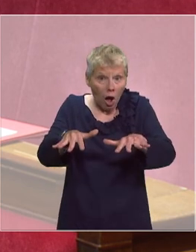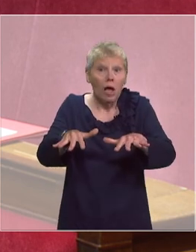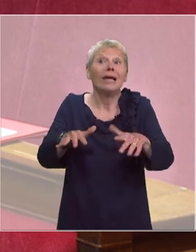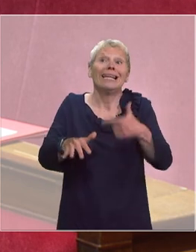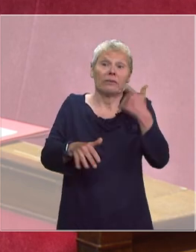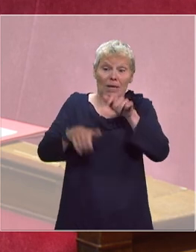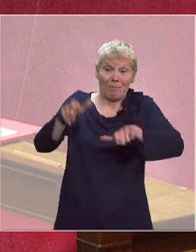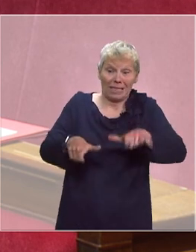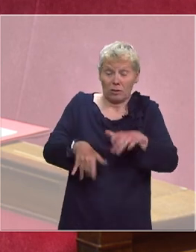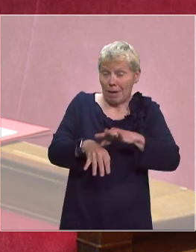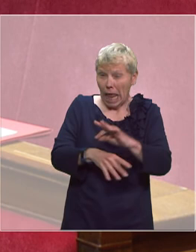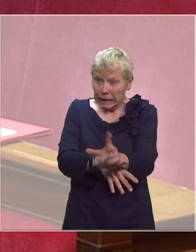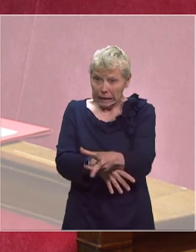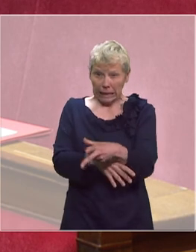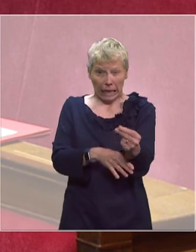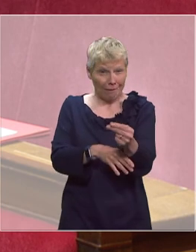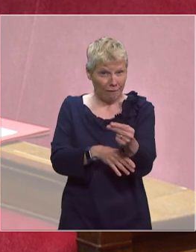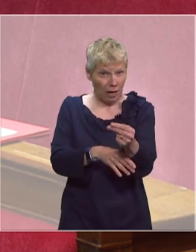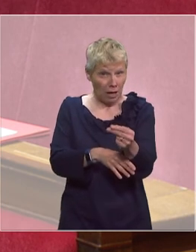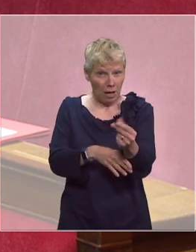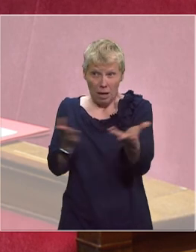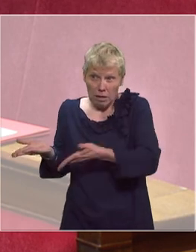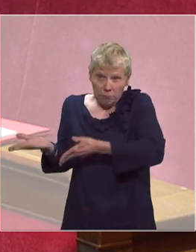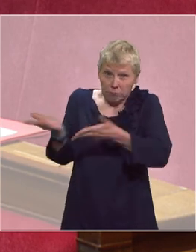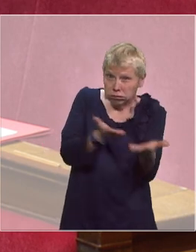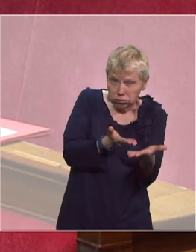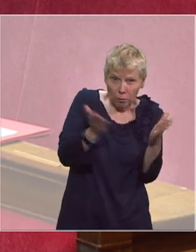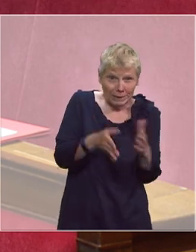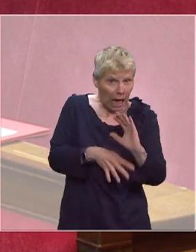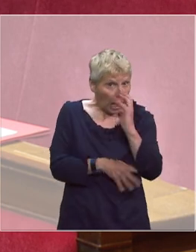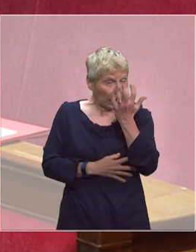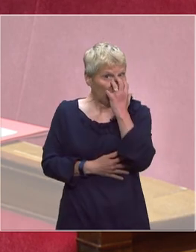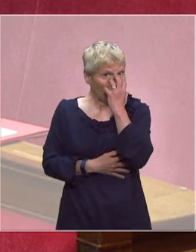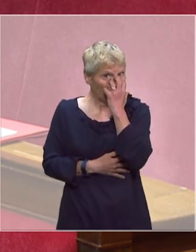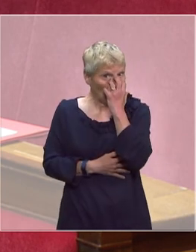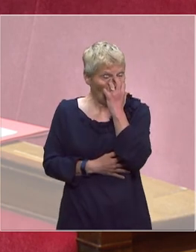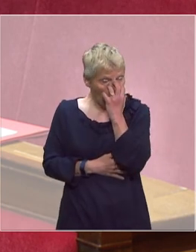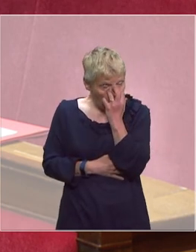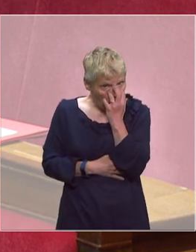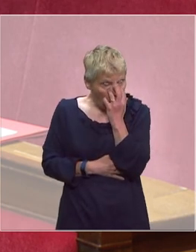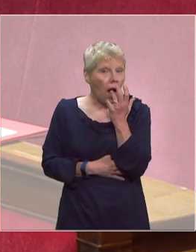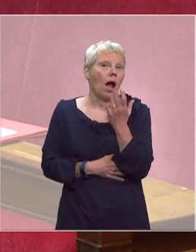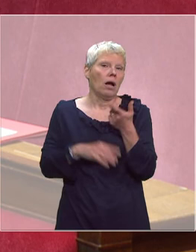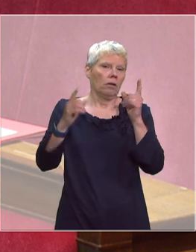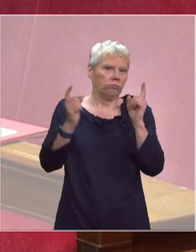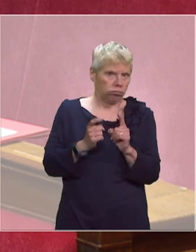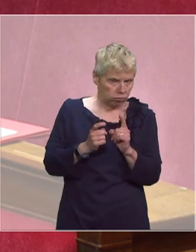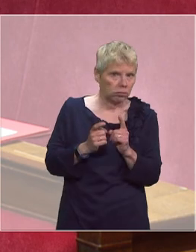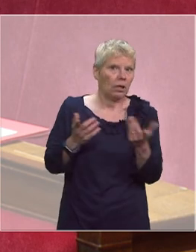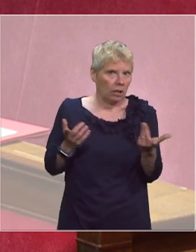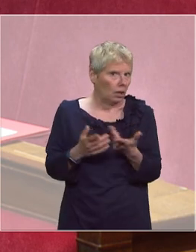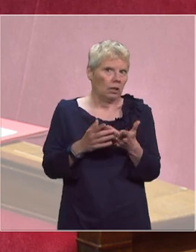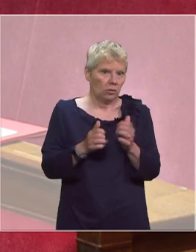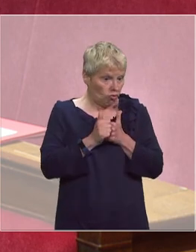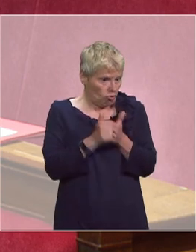sévères qui justifient l'admission dans les services de réanimation ne soit pas supérieur au nombre de la capacité globale de